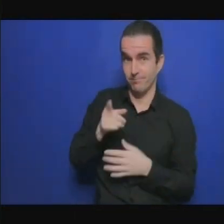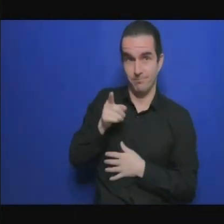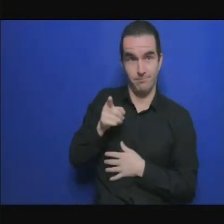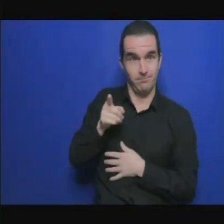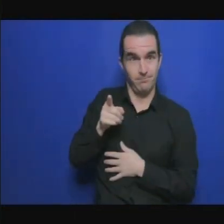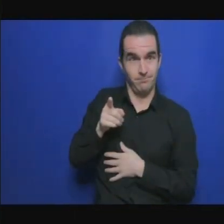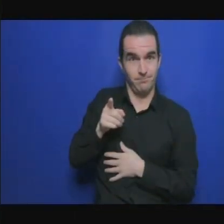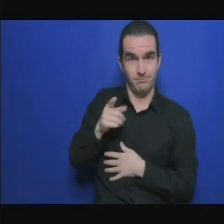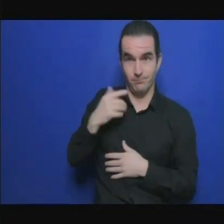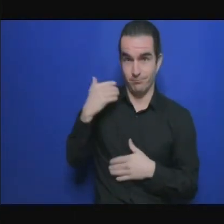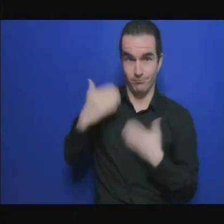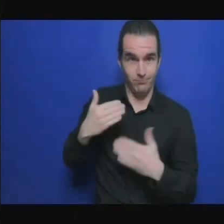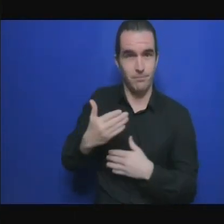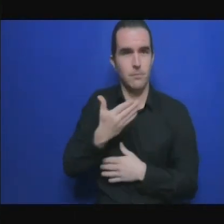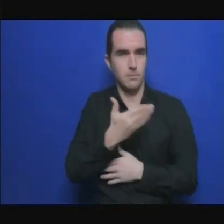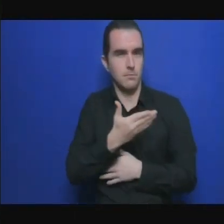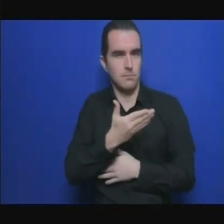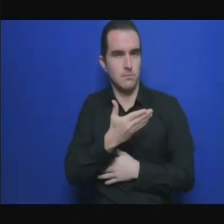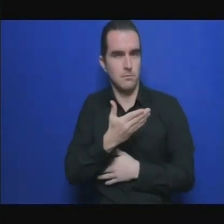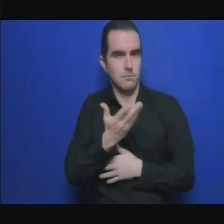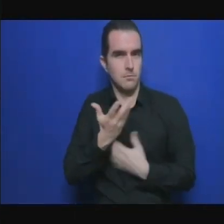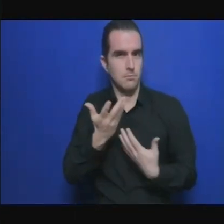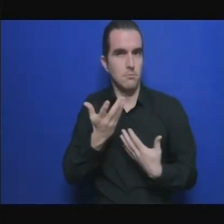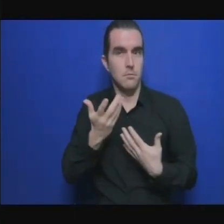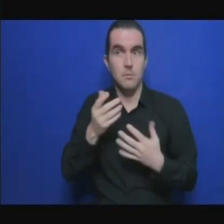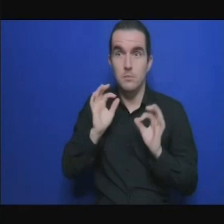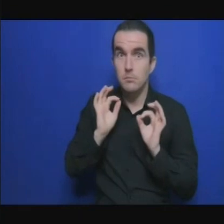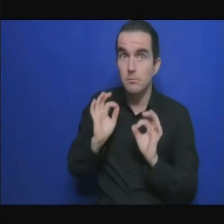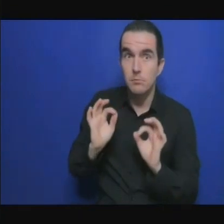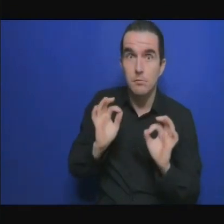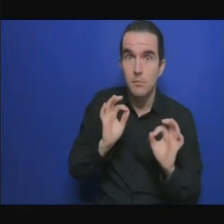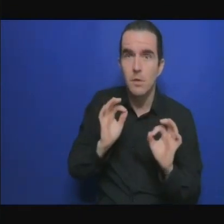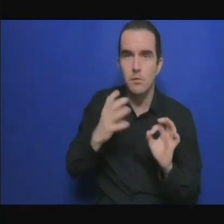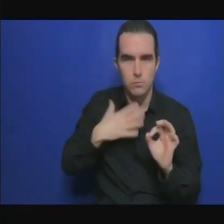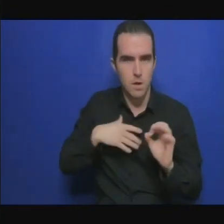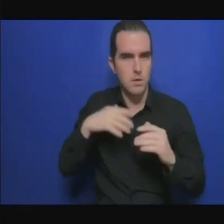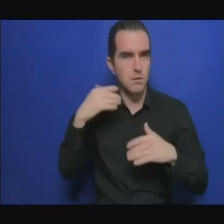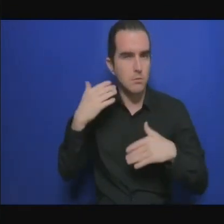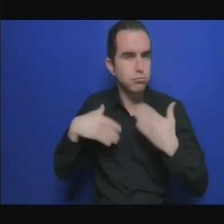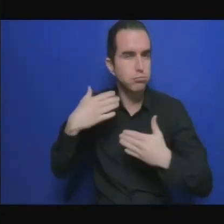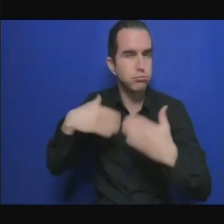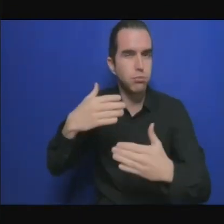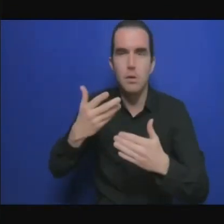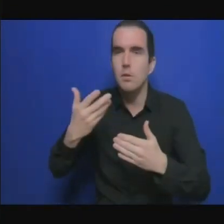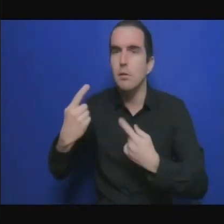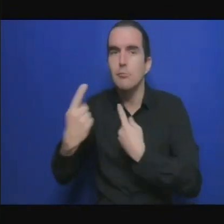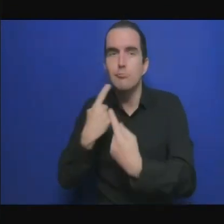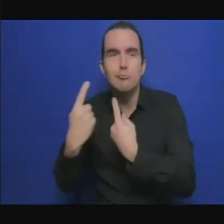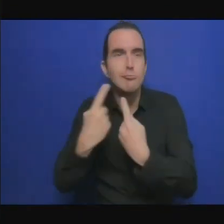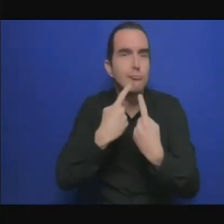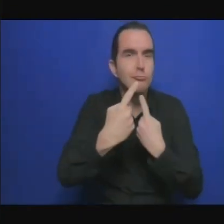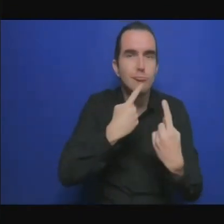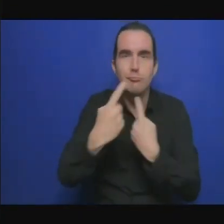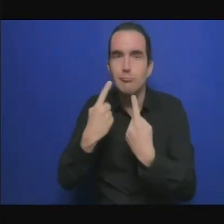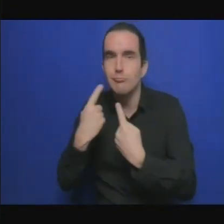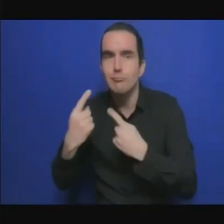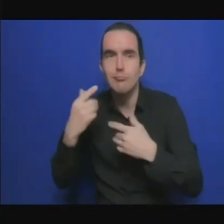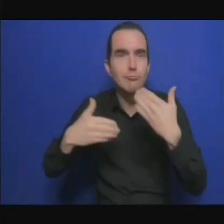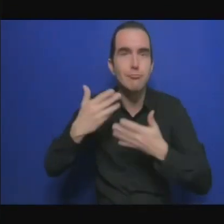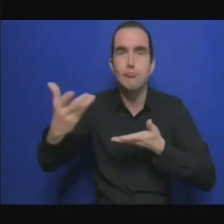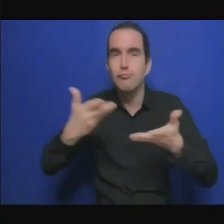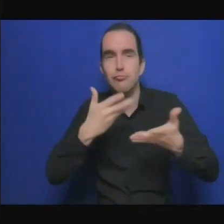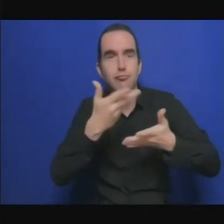Nous allons discuter de deux questions principales. Donc, il y deux parties. Nous allons commencer par